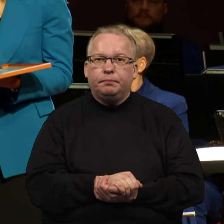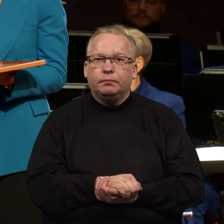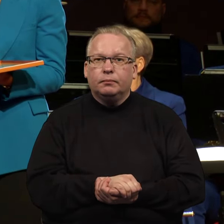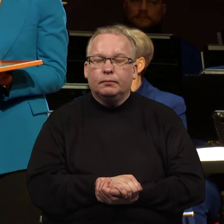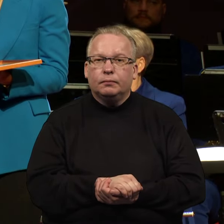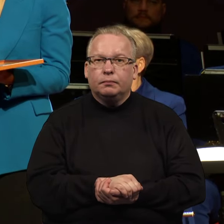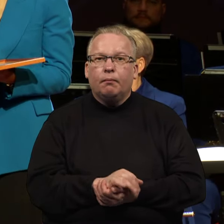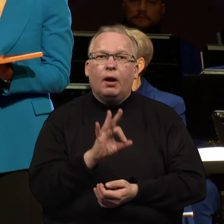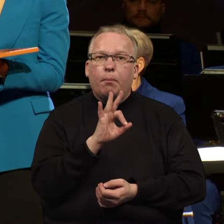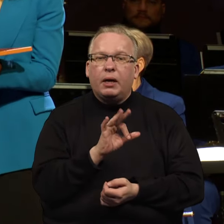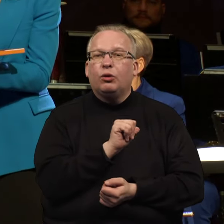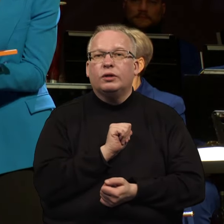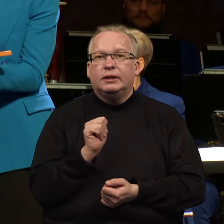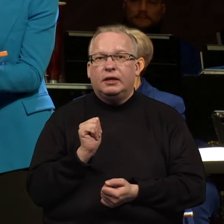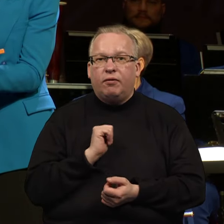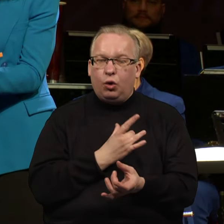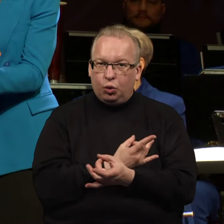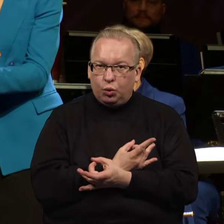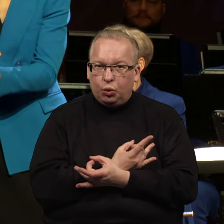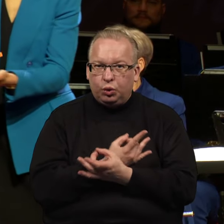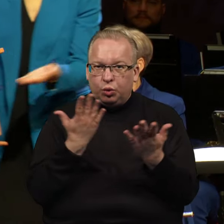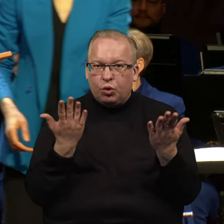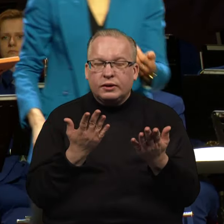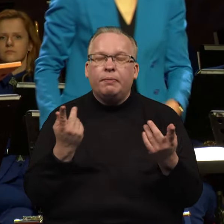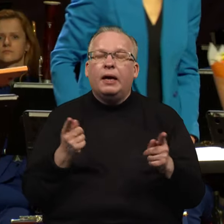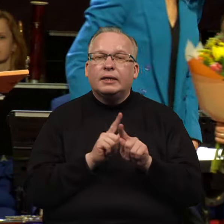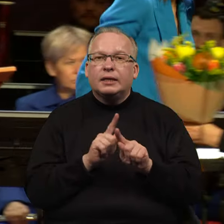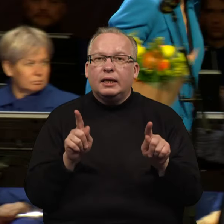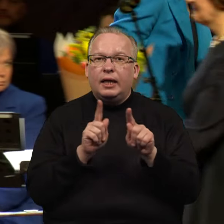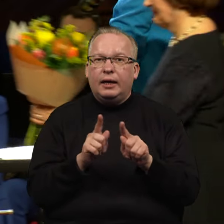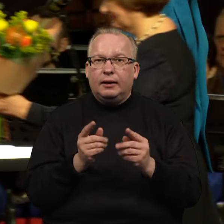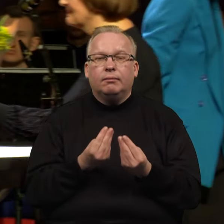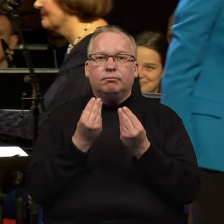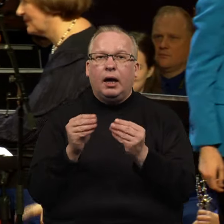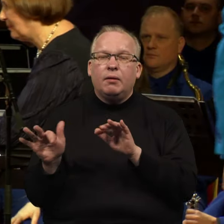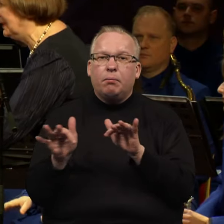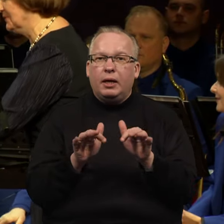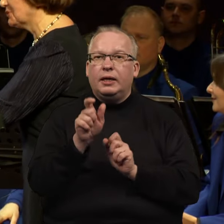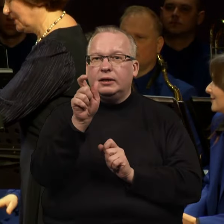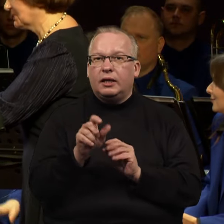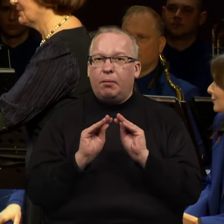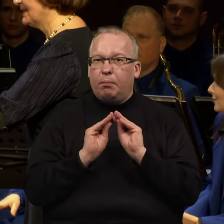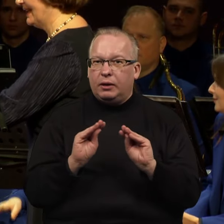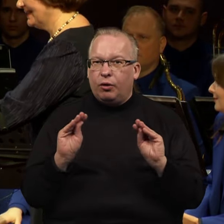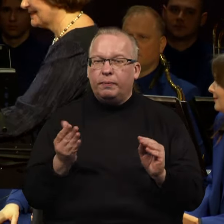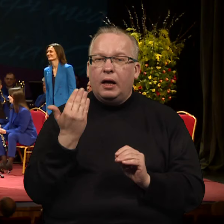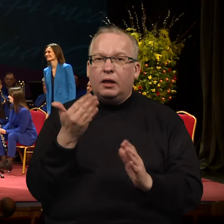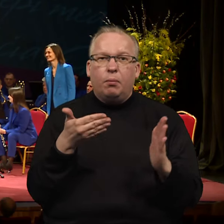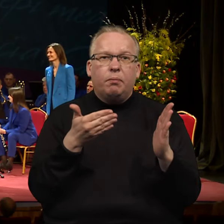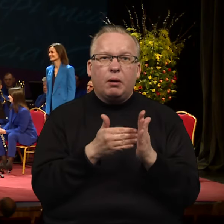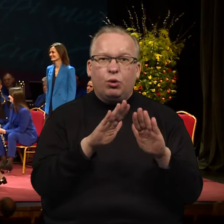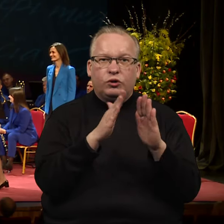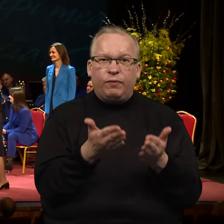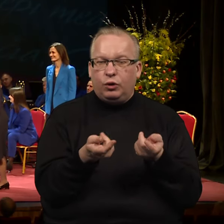medalį už savanorystės kultūros sklaida Lietuvoje įteikti pianistai, pedagogiai, labdaros ir paramos